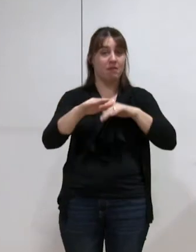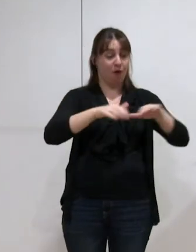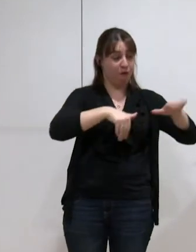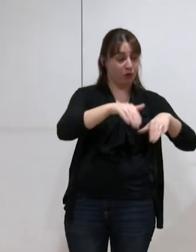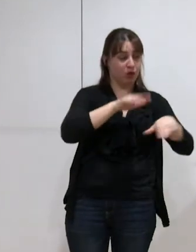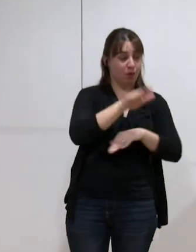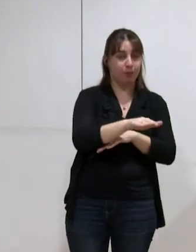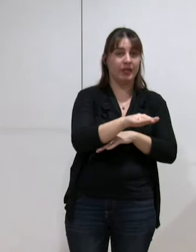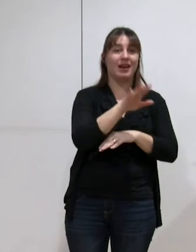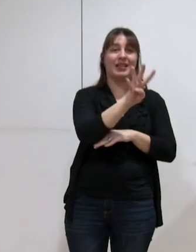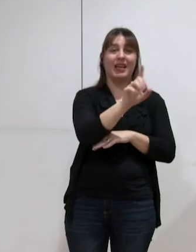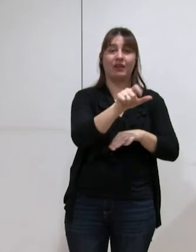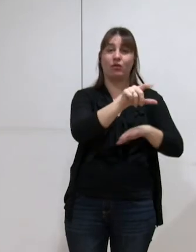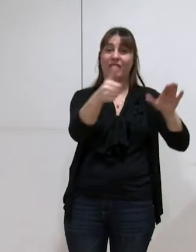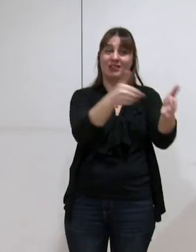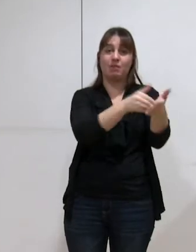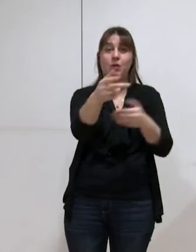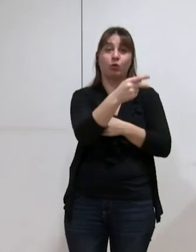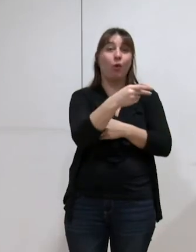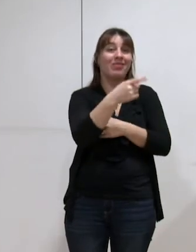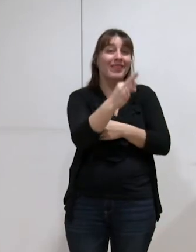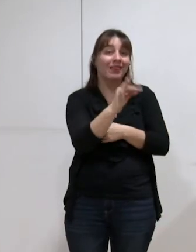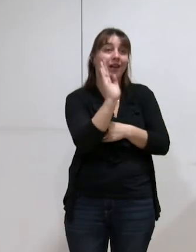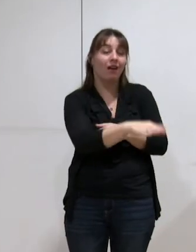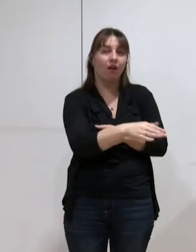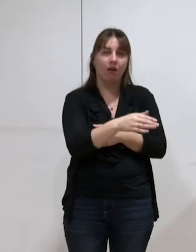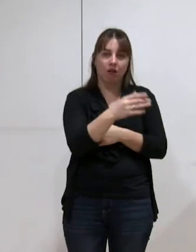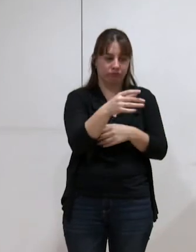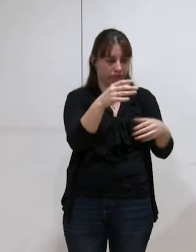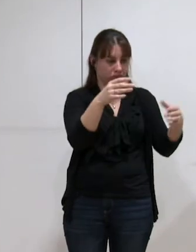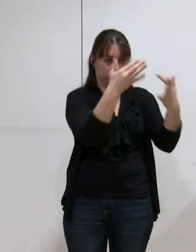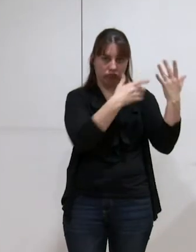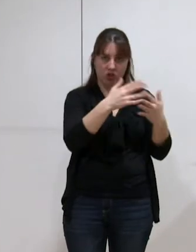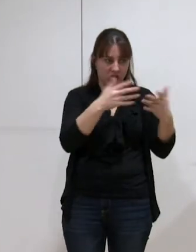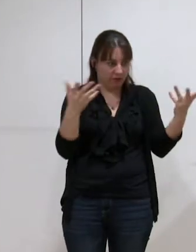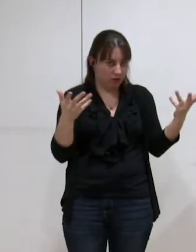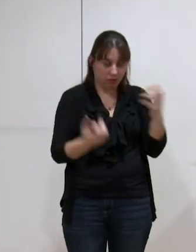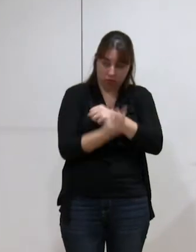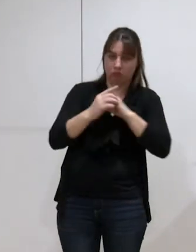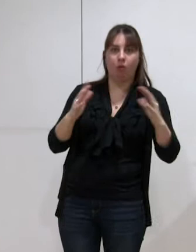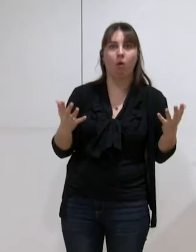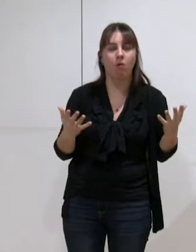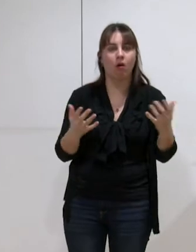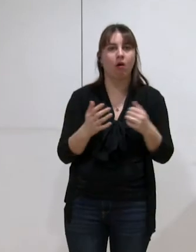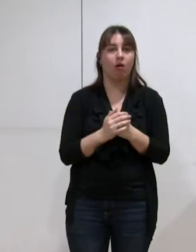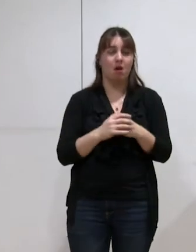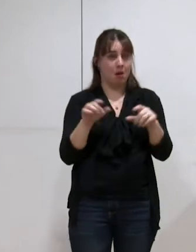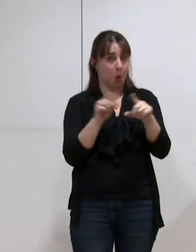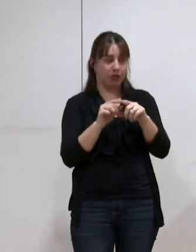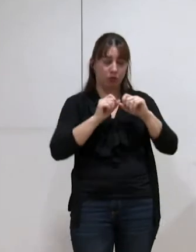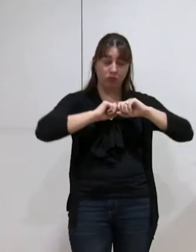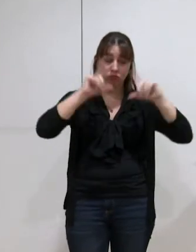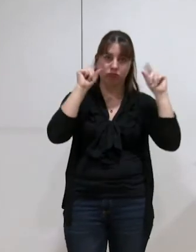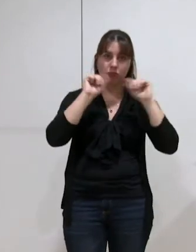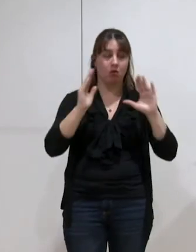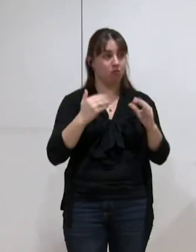de 4,26 millions d'euros. On ne sait pas encore d'où sort ce chiffre. Ce qui est par contre très étonnant et je vous pose la question,